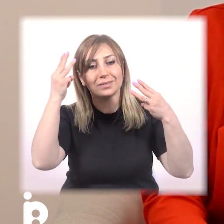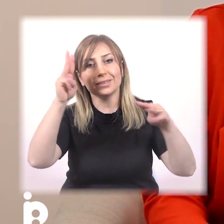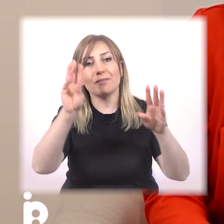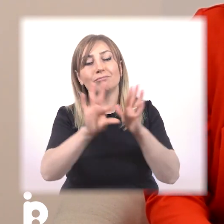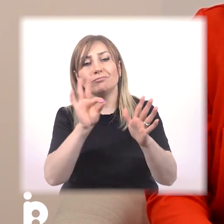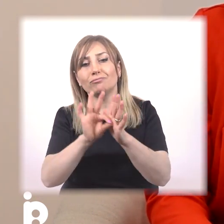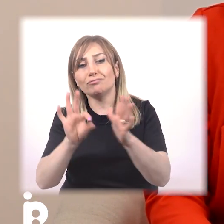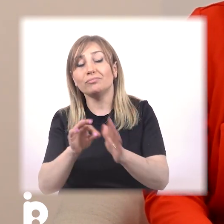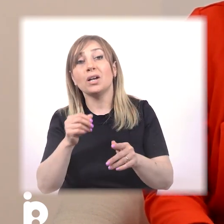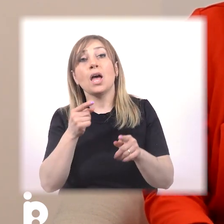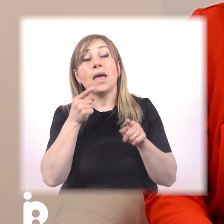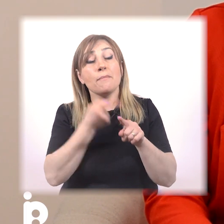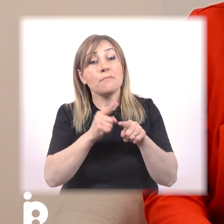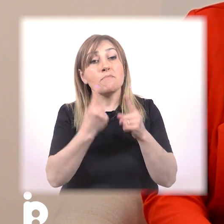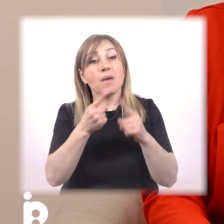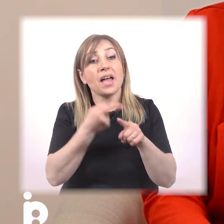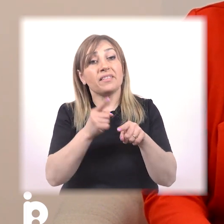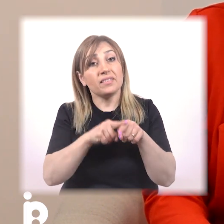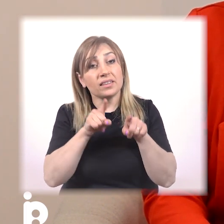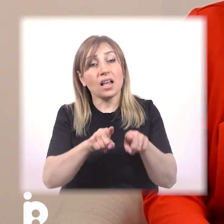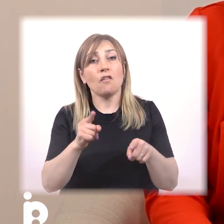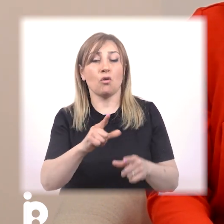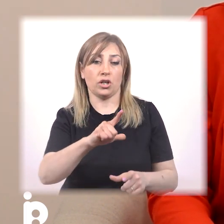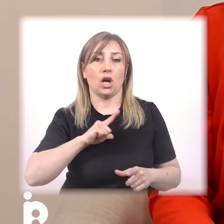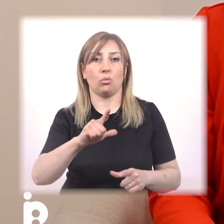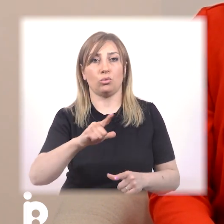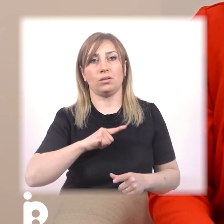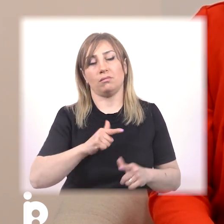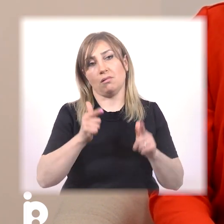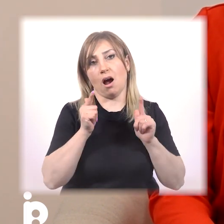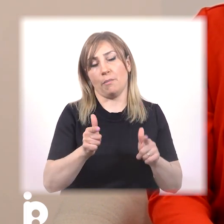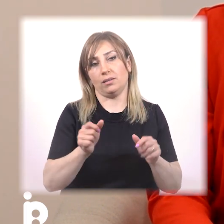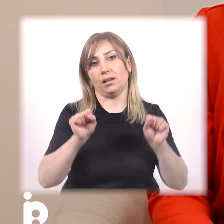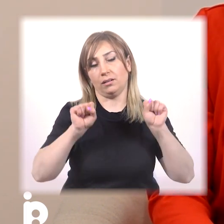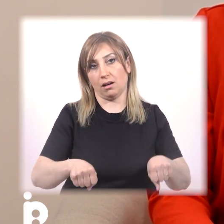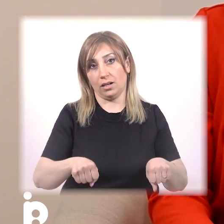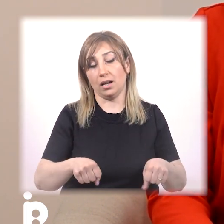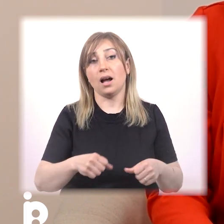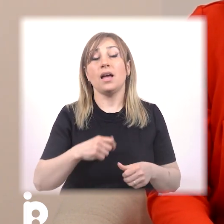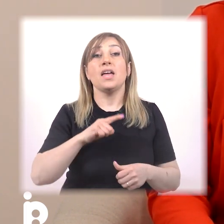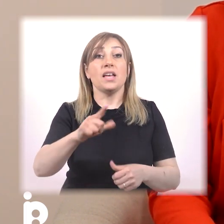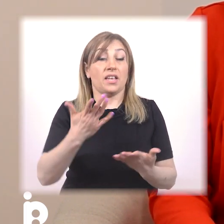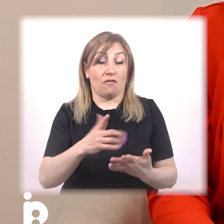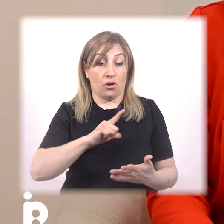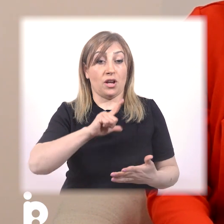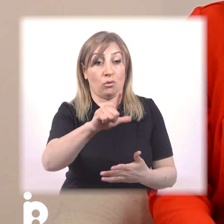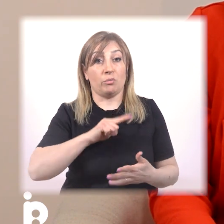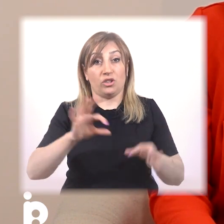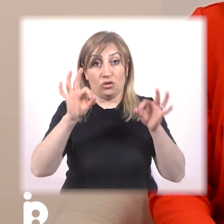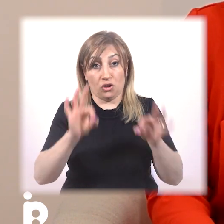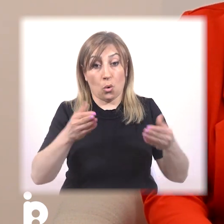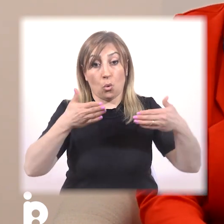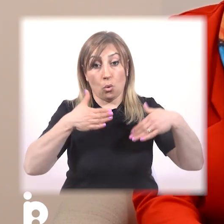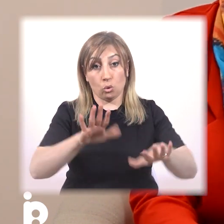հնարավոր տարբերակները և ընտրում միայն նրանք, որոնք ընդունելի են երկուսիս համար։ Երբ կնտրենք երկ